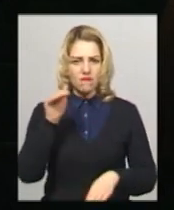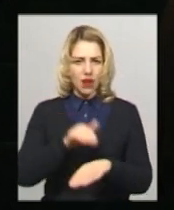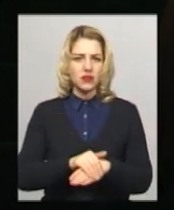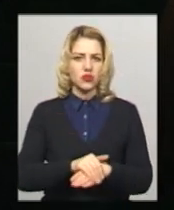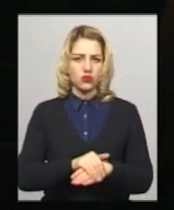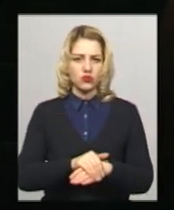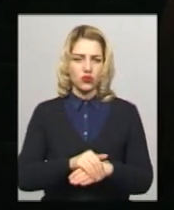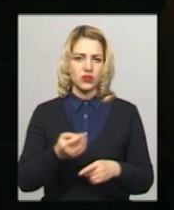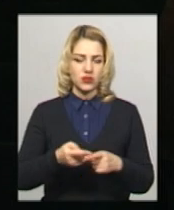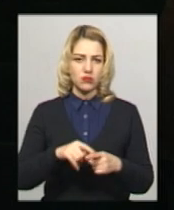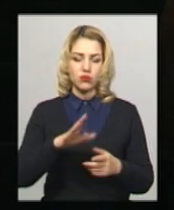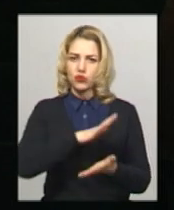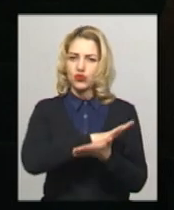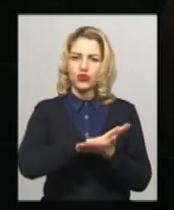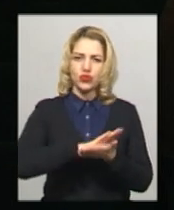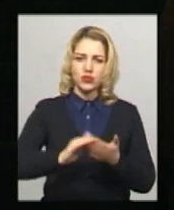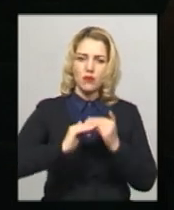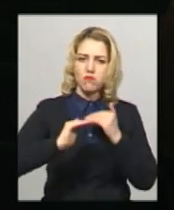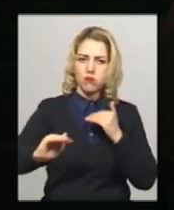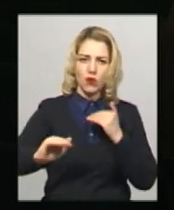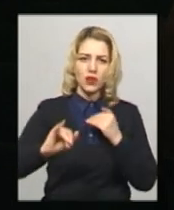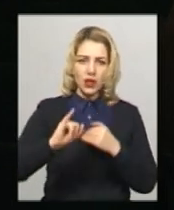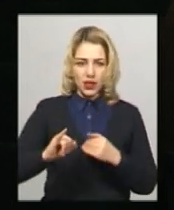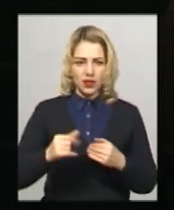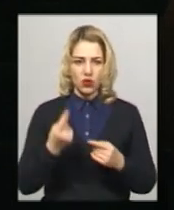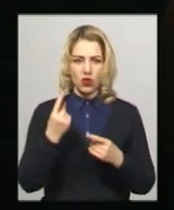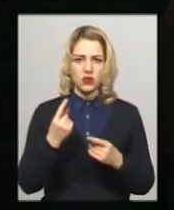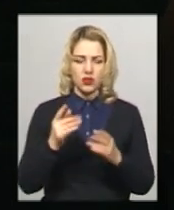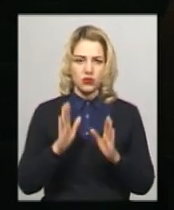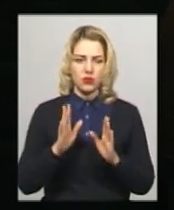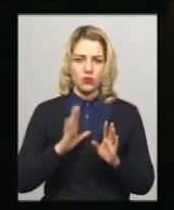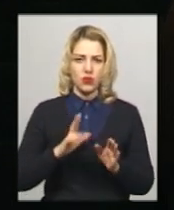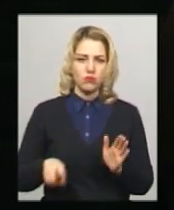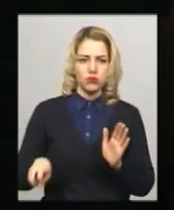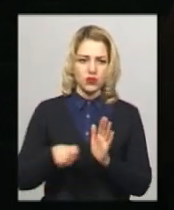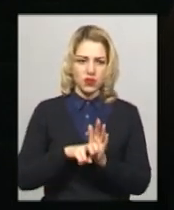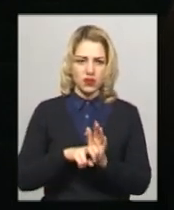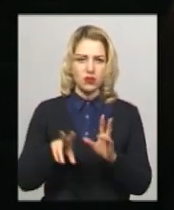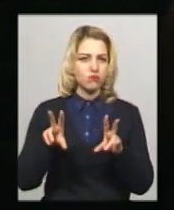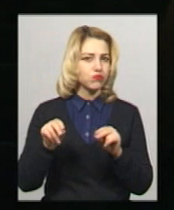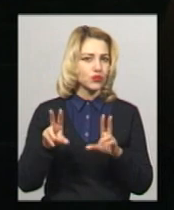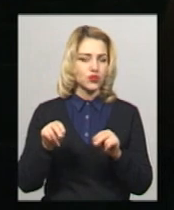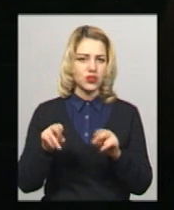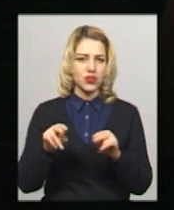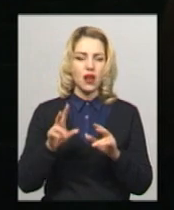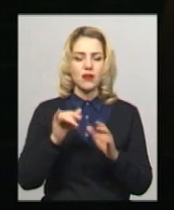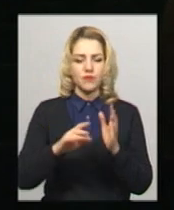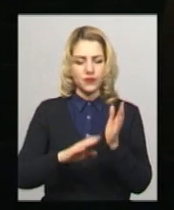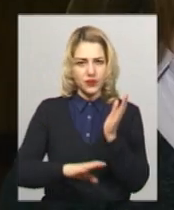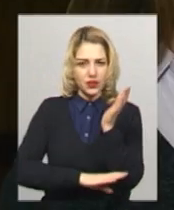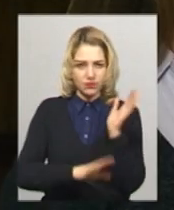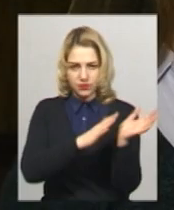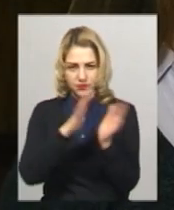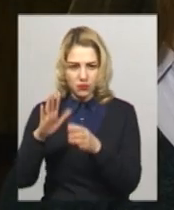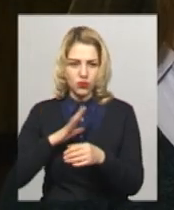в чистому полі. Перед нами тільки одна посадка була. Пощастило, що не повністю спалили колону.